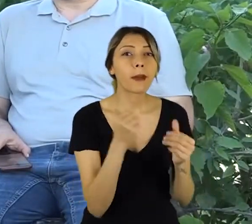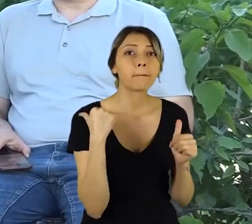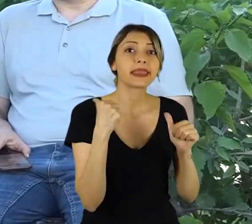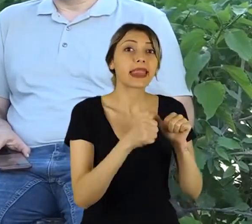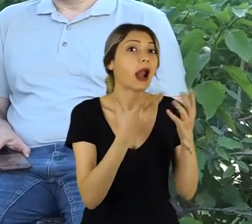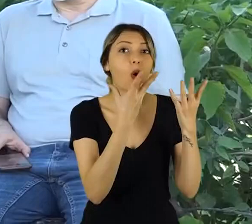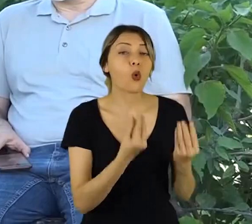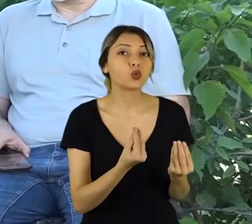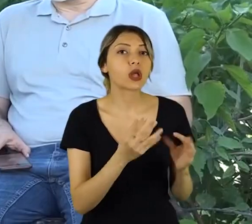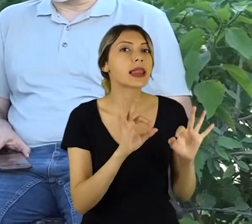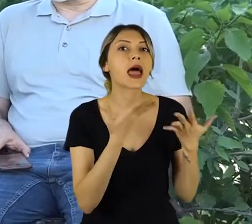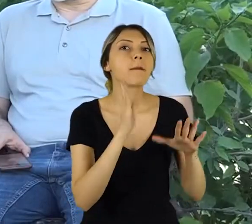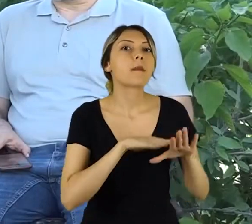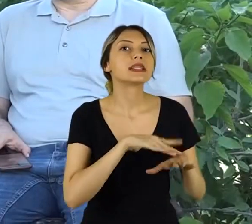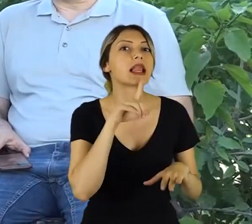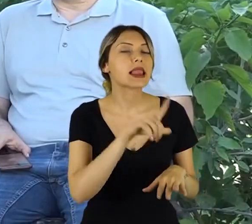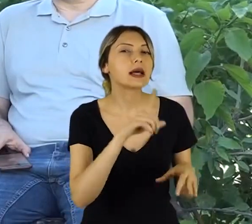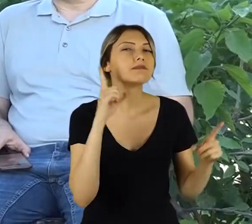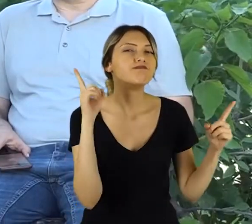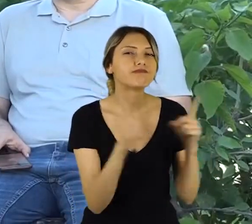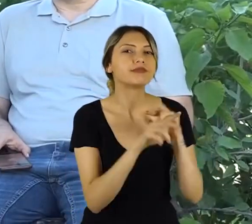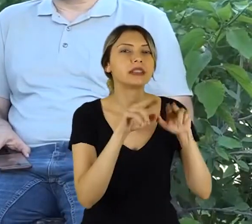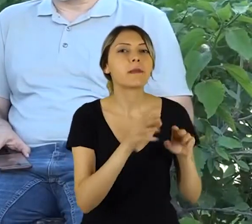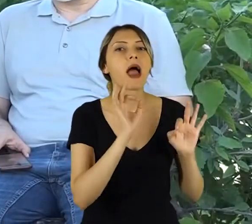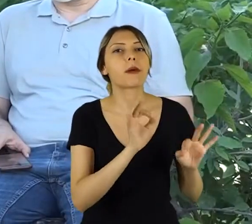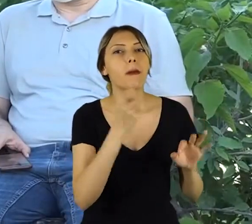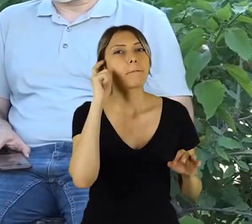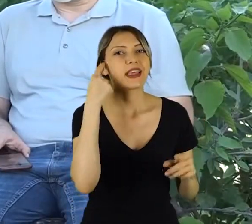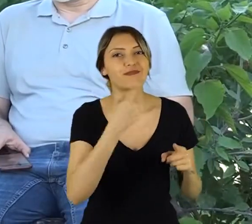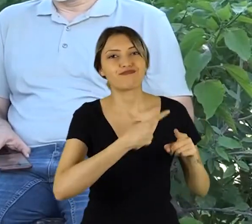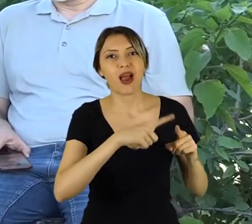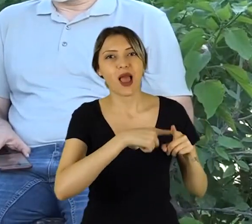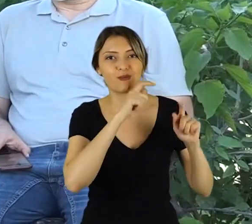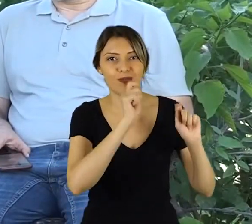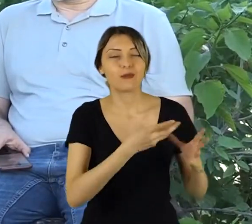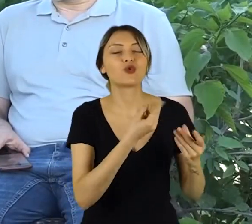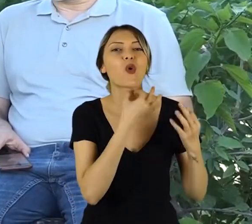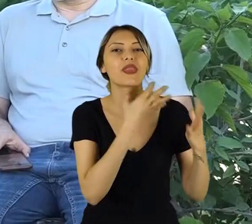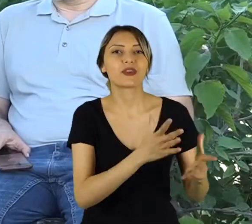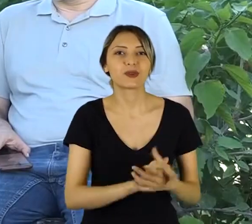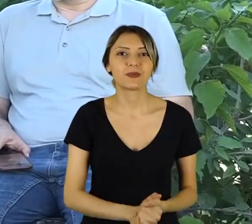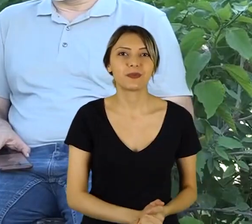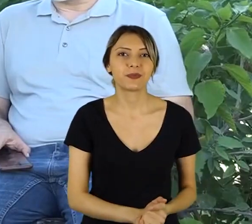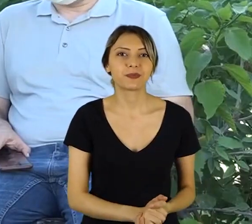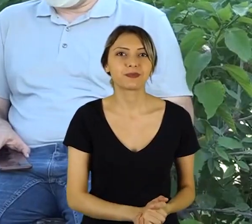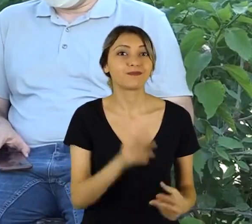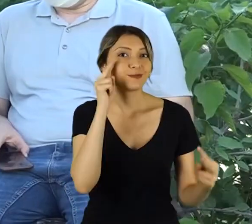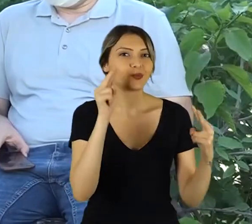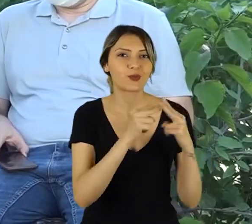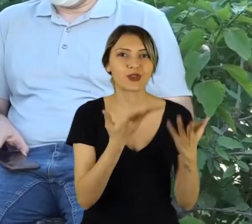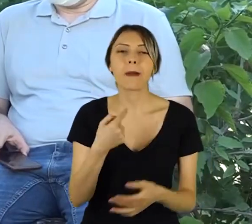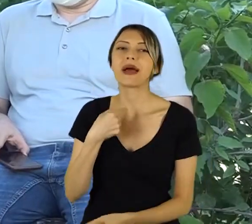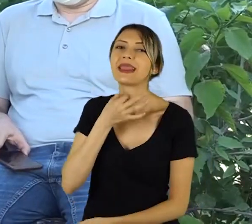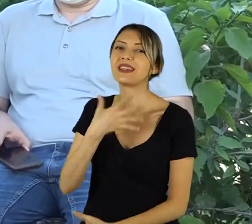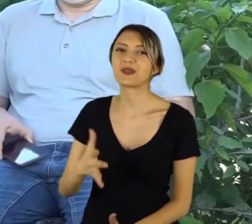ortaya çıkarsa nasıl davranılması gerektiğine dair bize ipuçlar vermeye çalıştı. Çok teşekkür ediyorum. Görüşmek üzere.